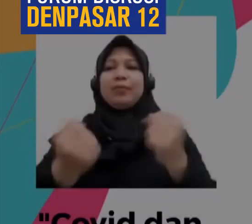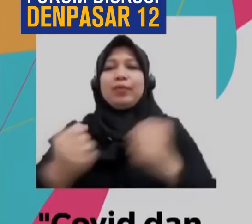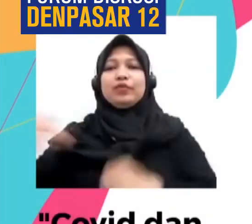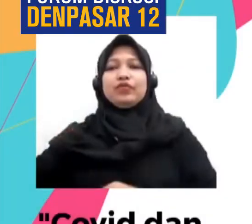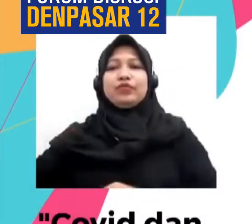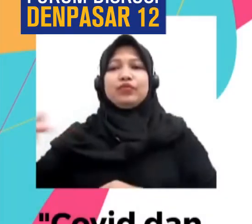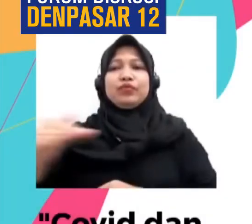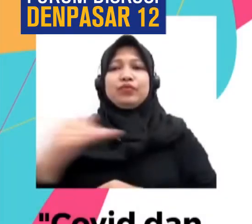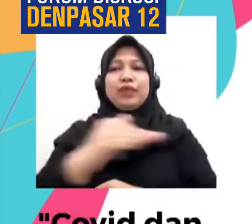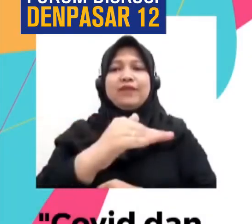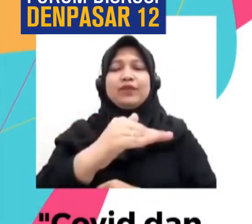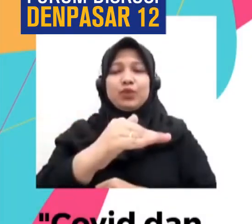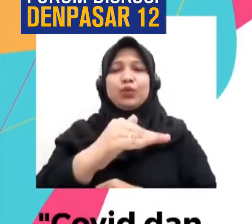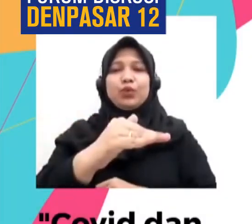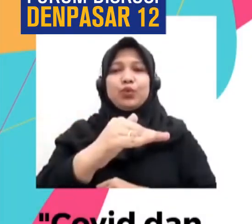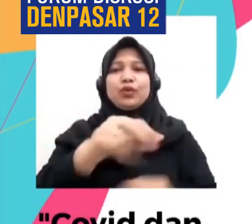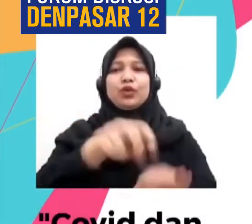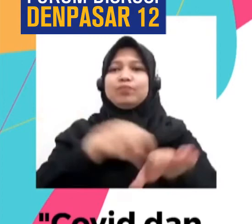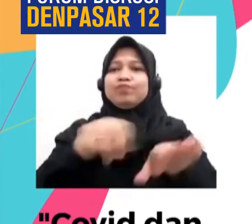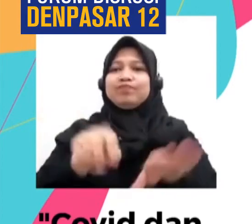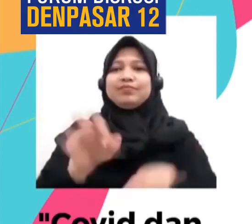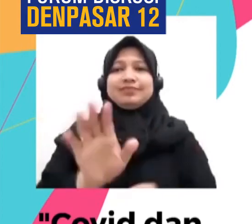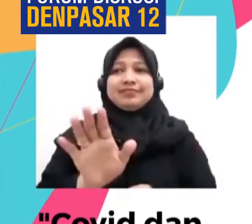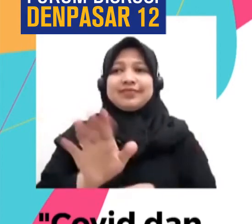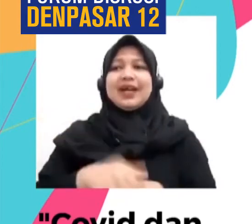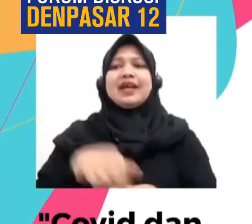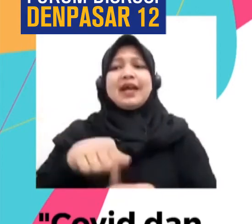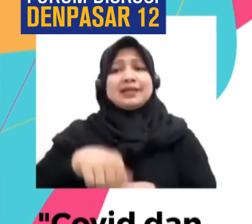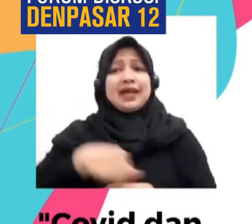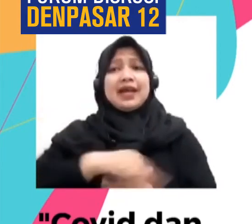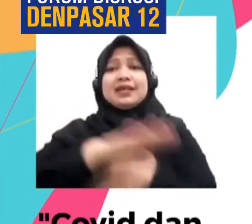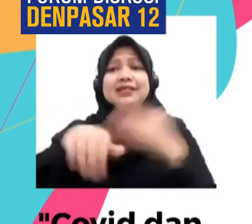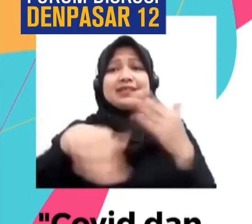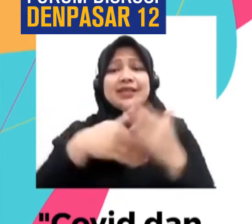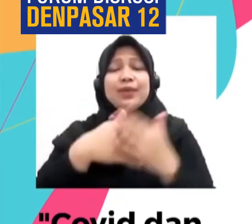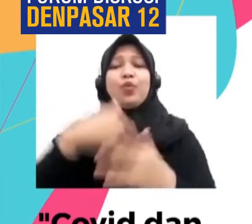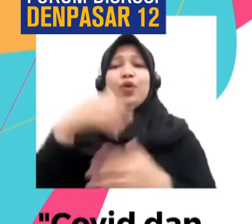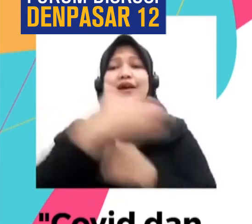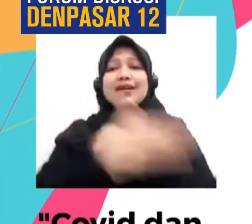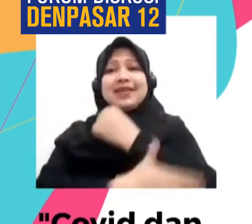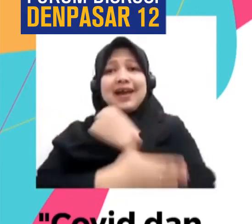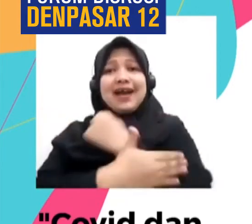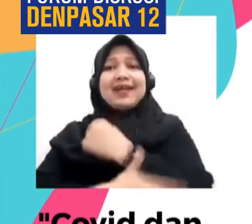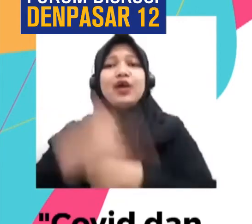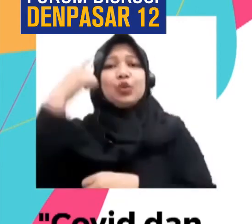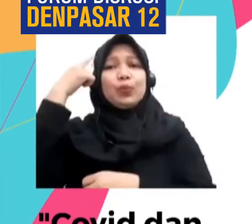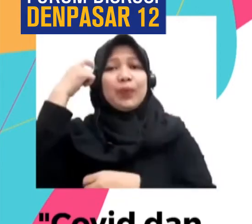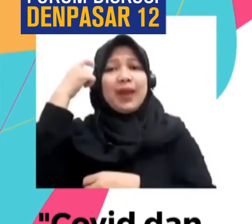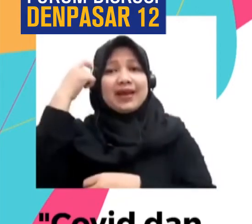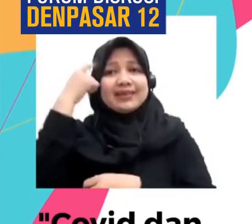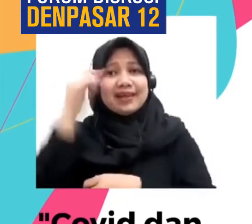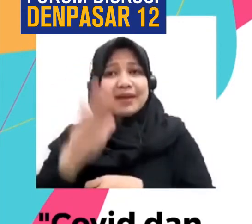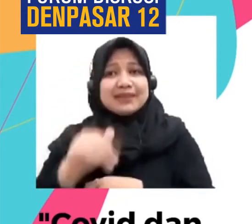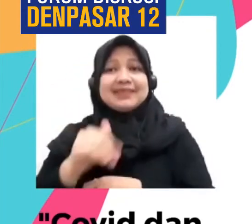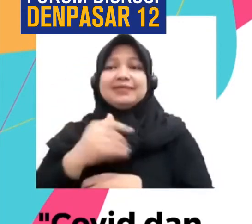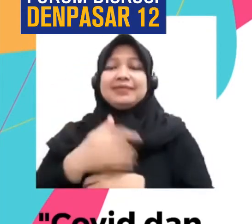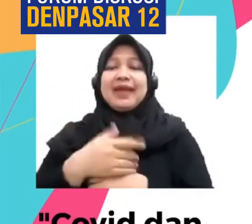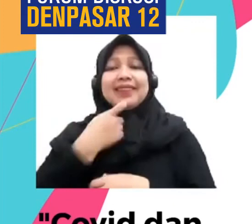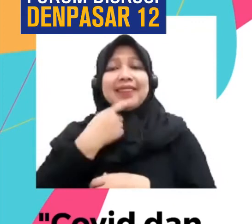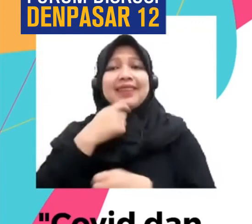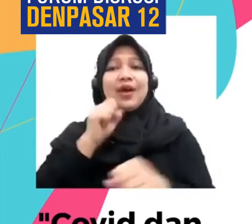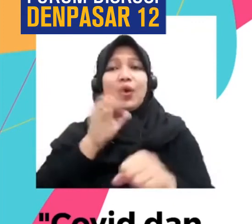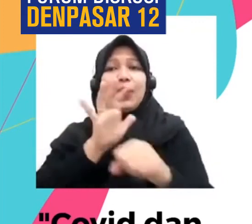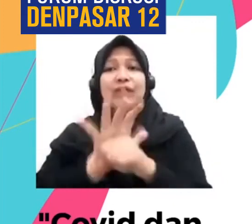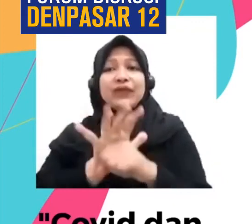Sekalipun Semua Negara Baru Belajar Mengenai COVID-19 Tetapi